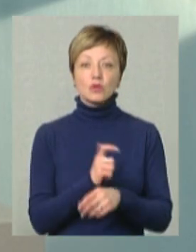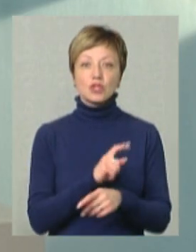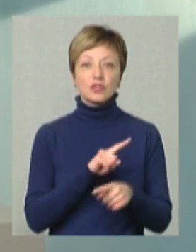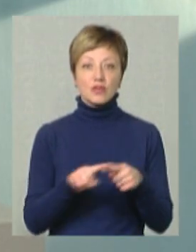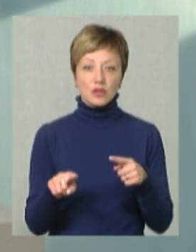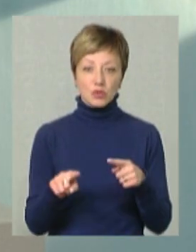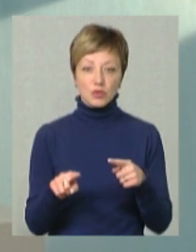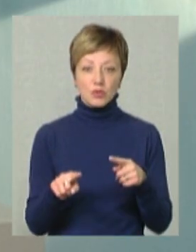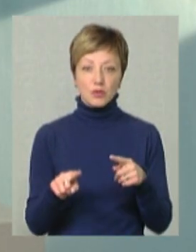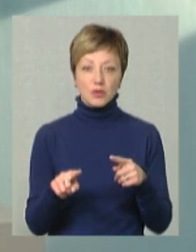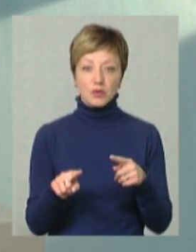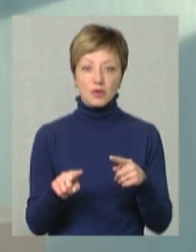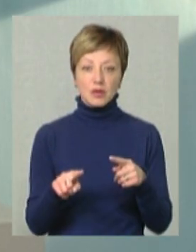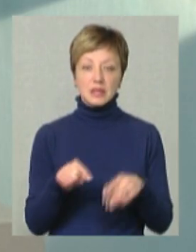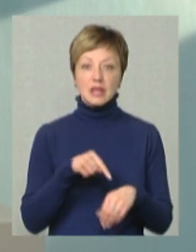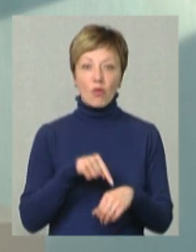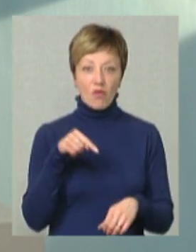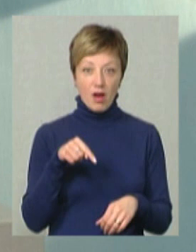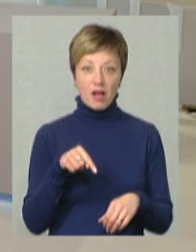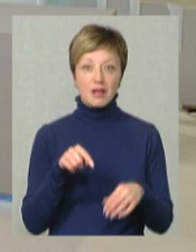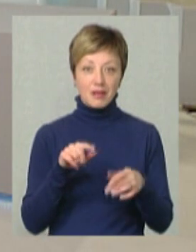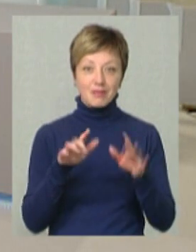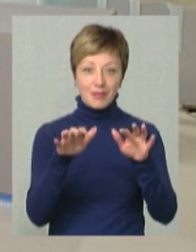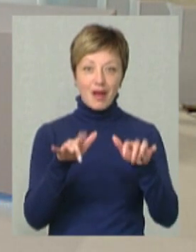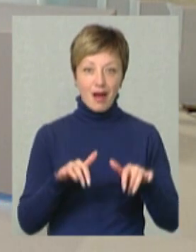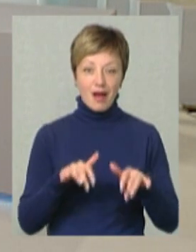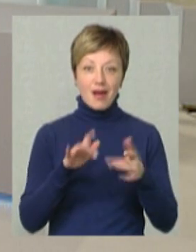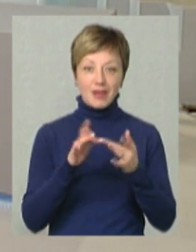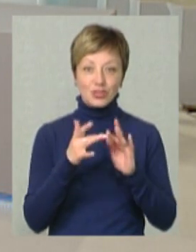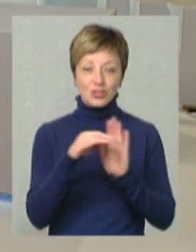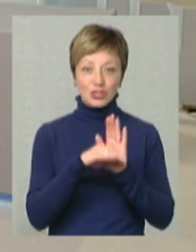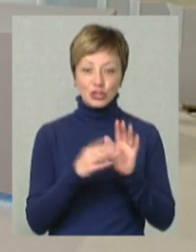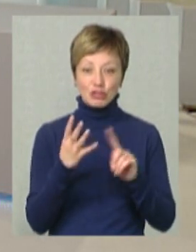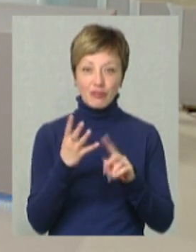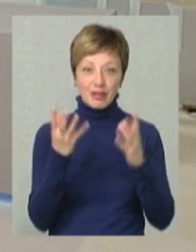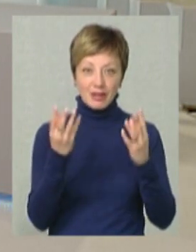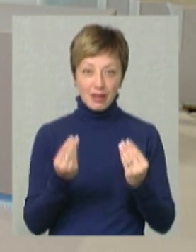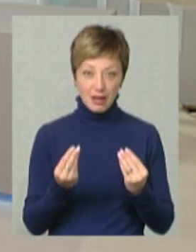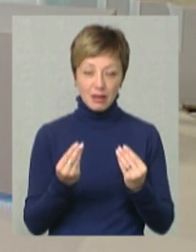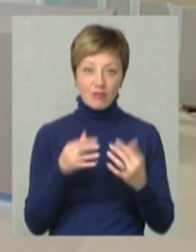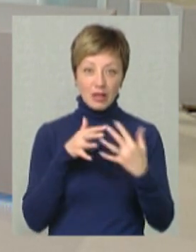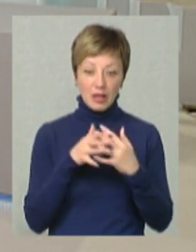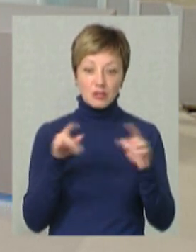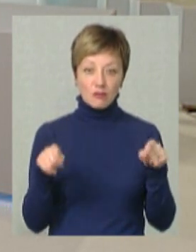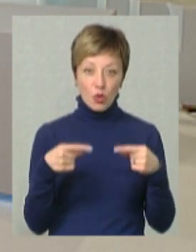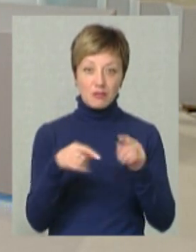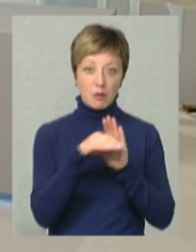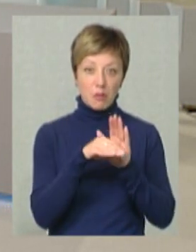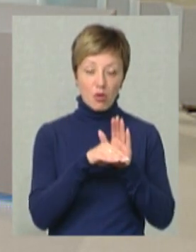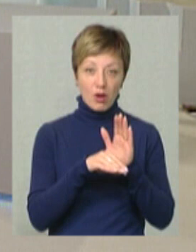зреагували айтішніки на четвертий день і створивши програму,